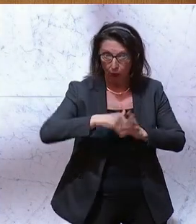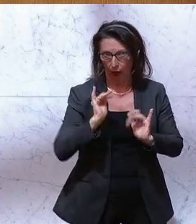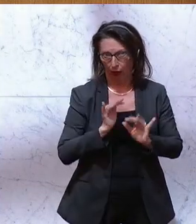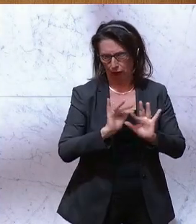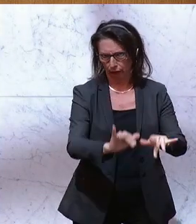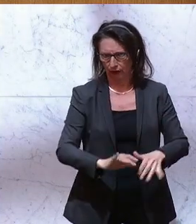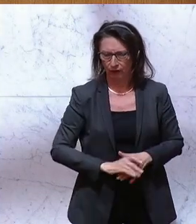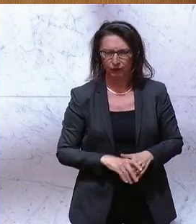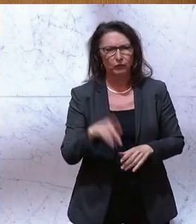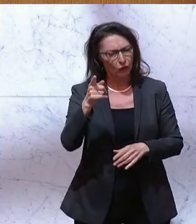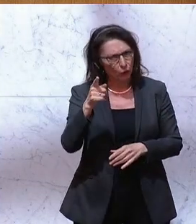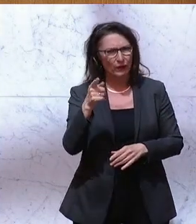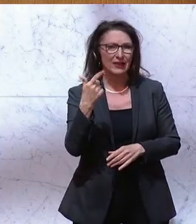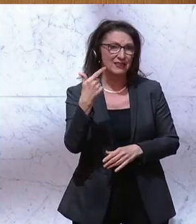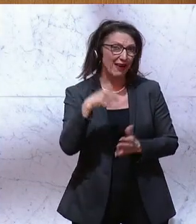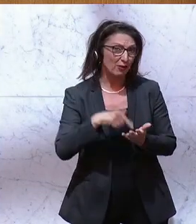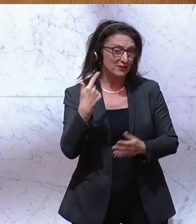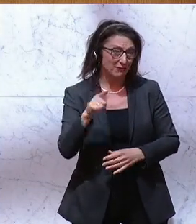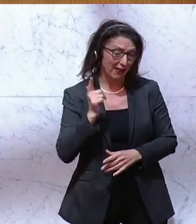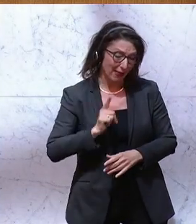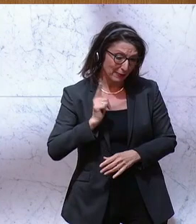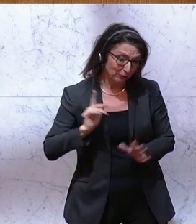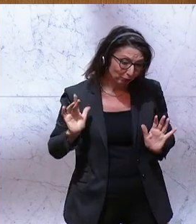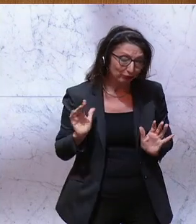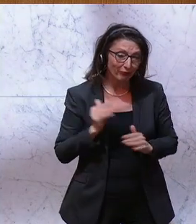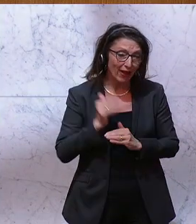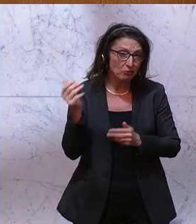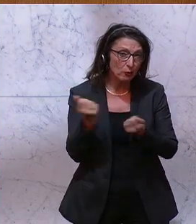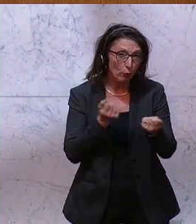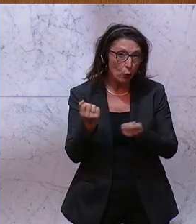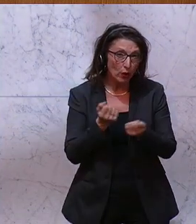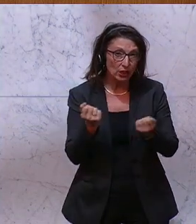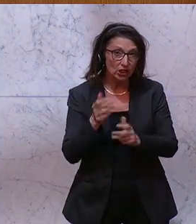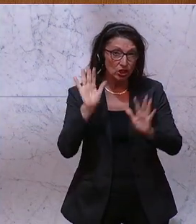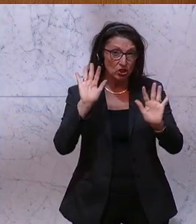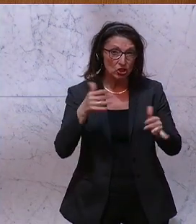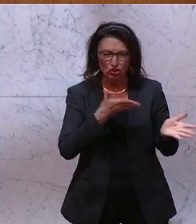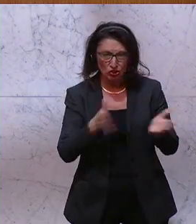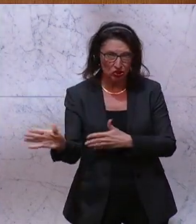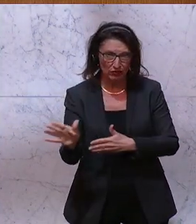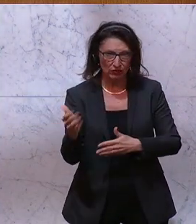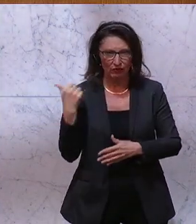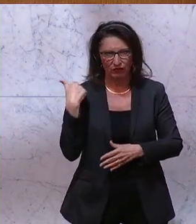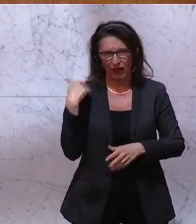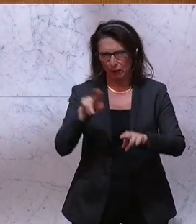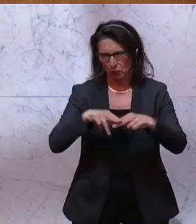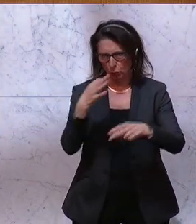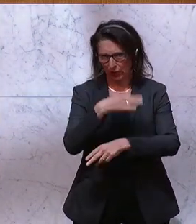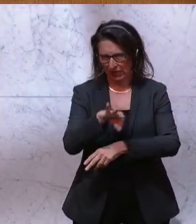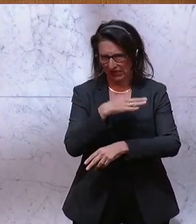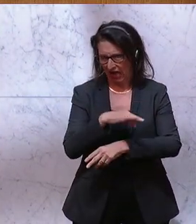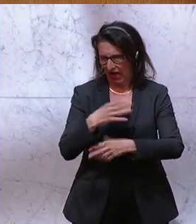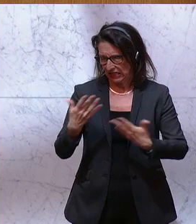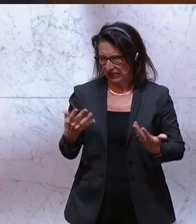2022 leider auch an den außenpolitischen Bauchfleck jetzt von Bundeskanzler Nehammer, der internationale